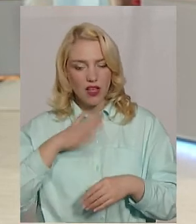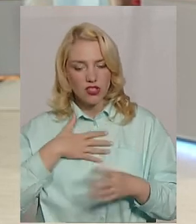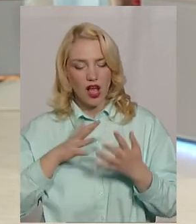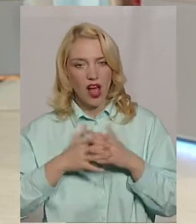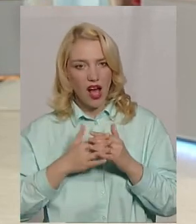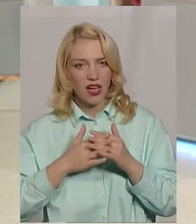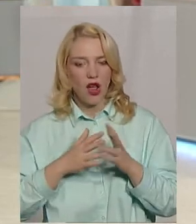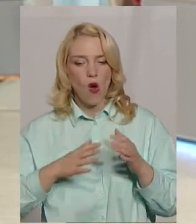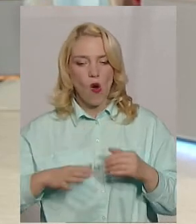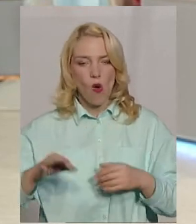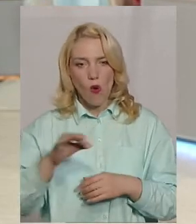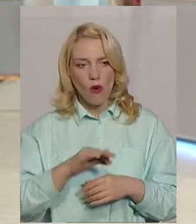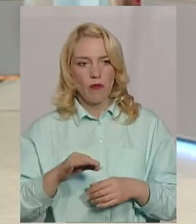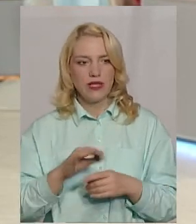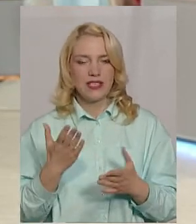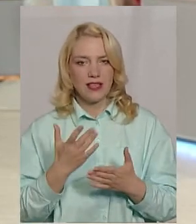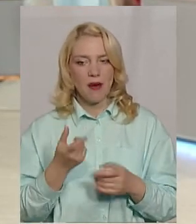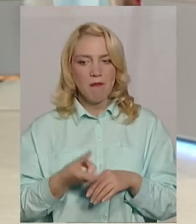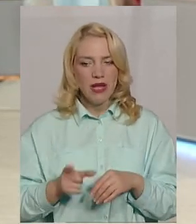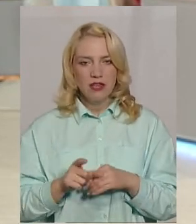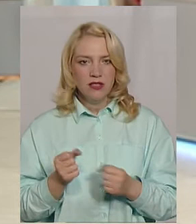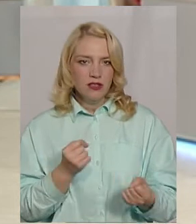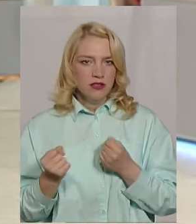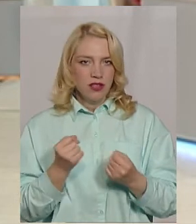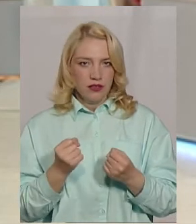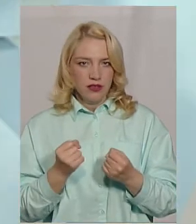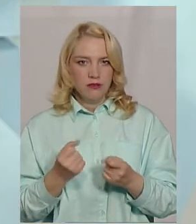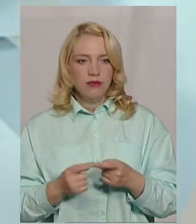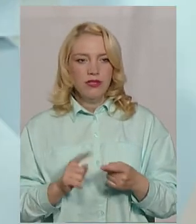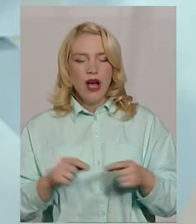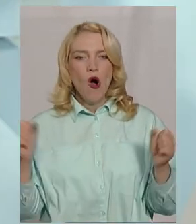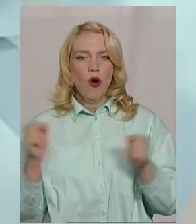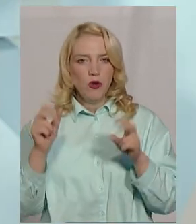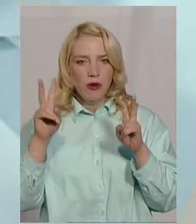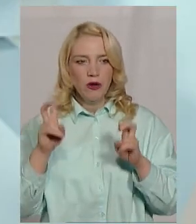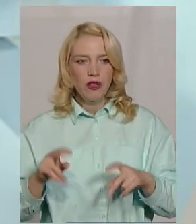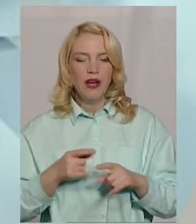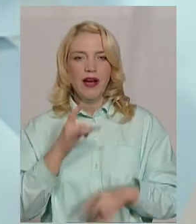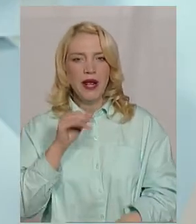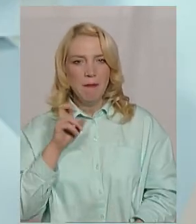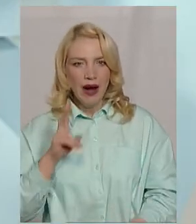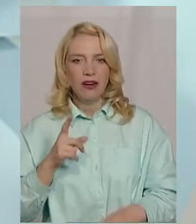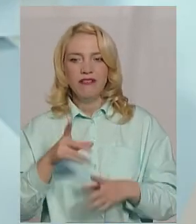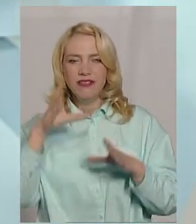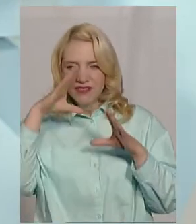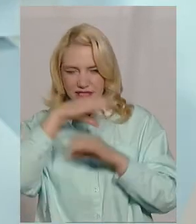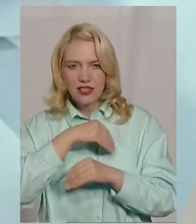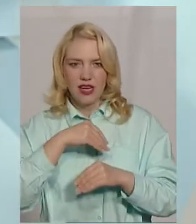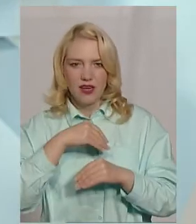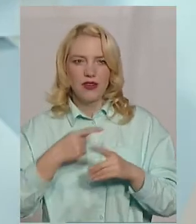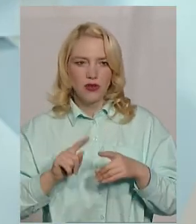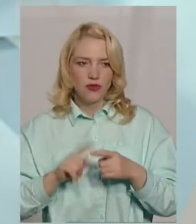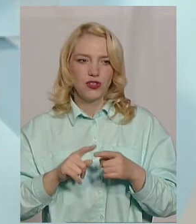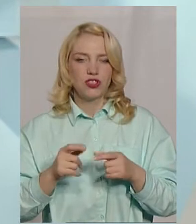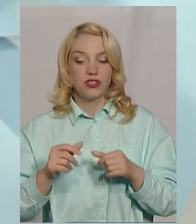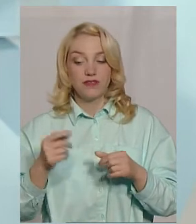ційкими в таку погоду дуже дощову? Ну, по-перше, це озимі культури, так само, як ріпаки, які були посівні ще